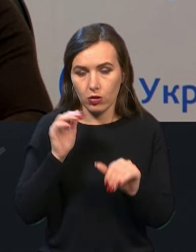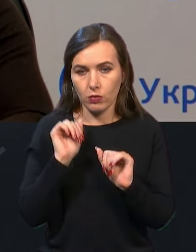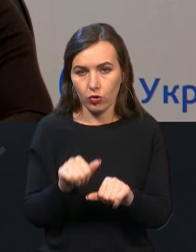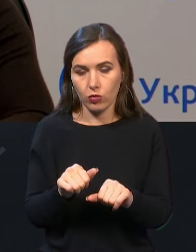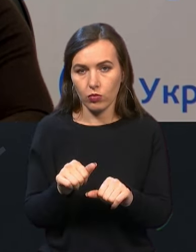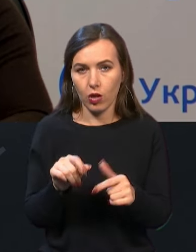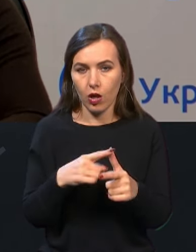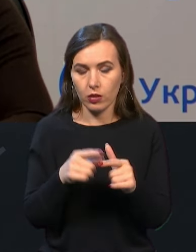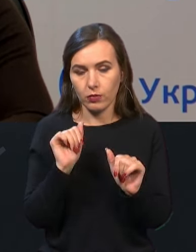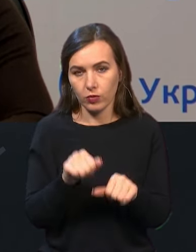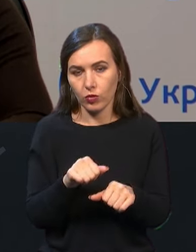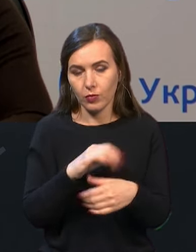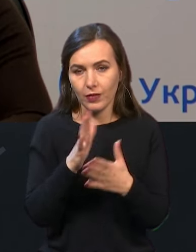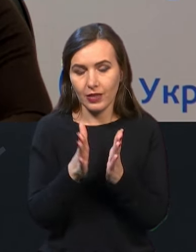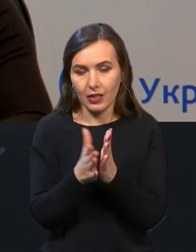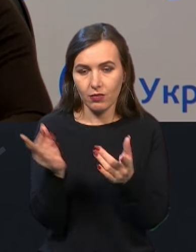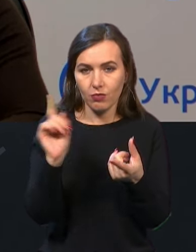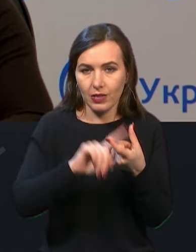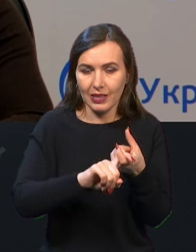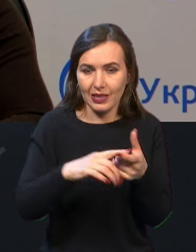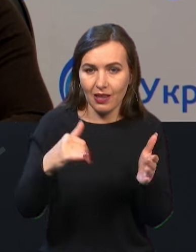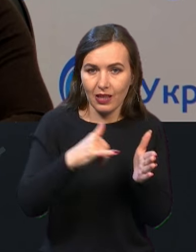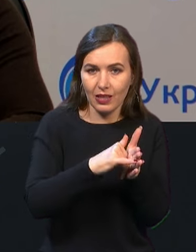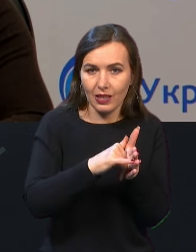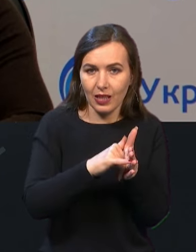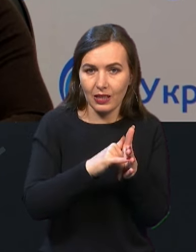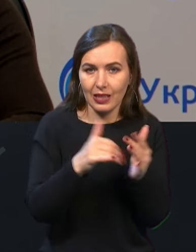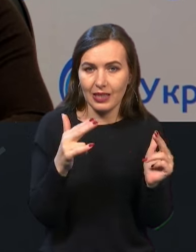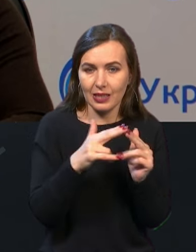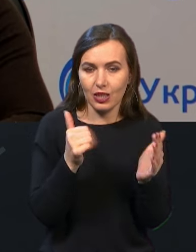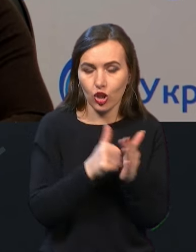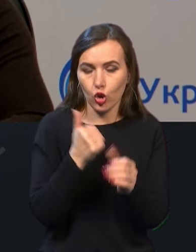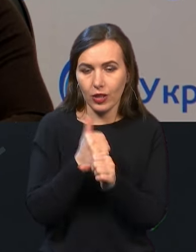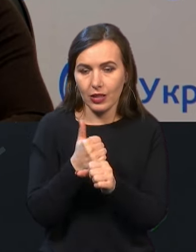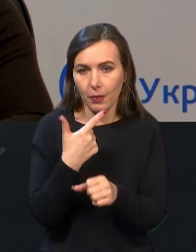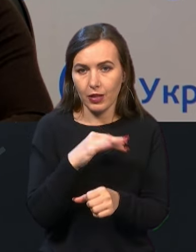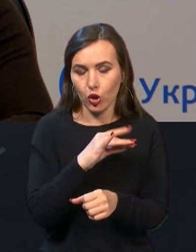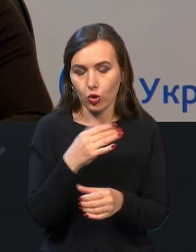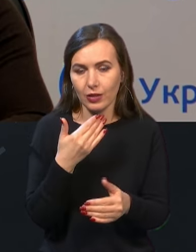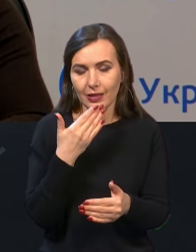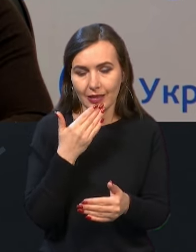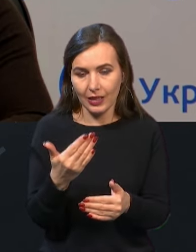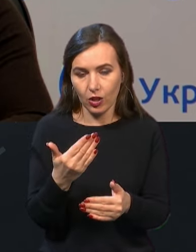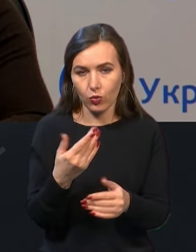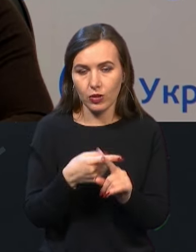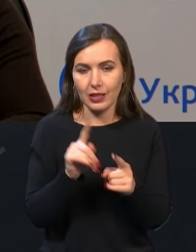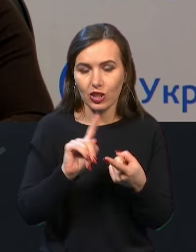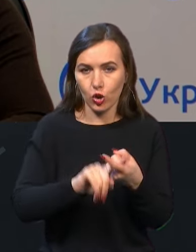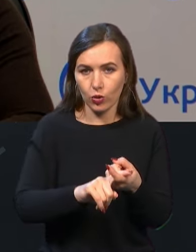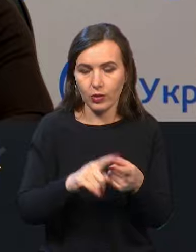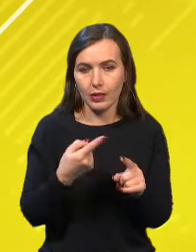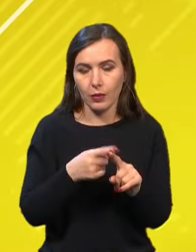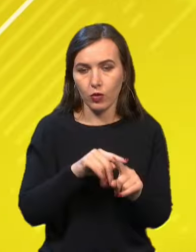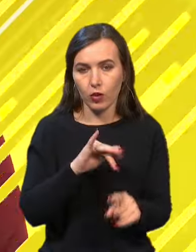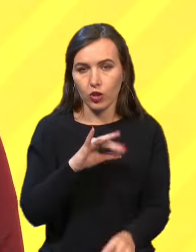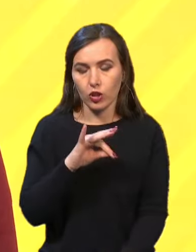чи ми зможемо взагалі під'єднати станції до генерації. Пане Ігоре, дякуємо за свіжу інформацію, дякую за те, що долучилися. Це був